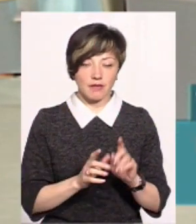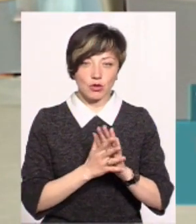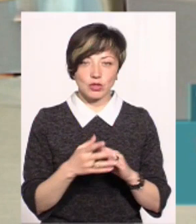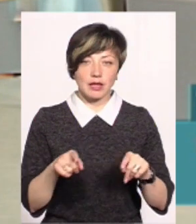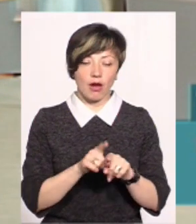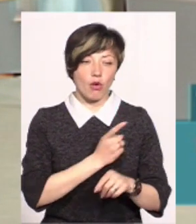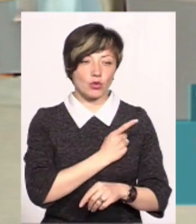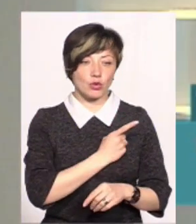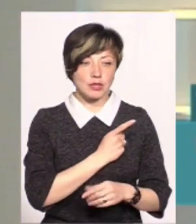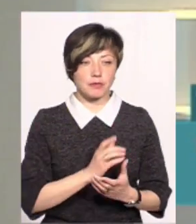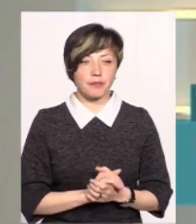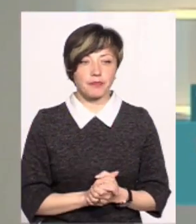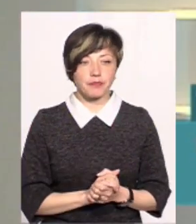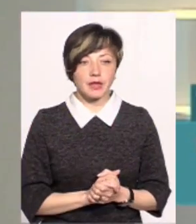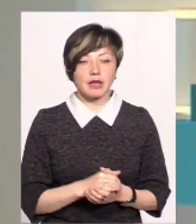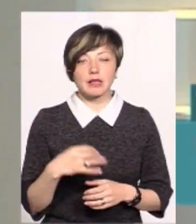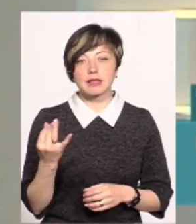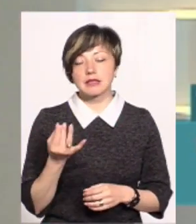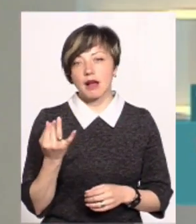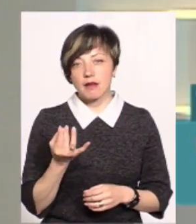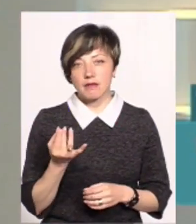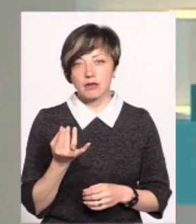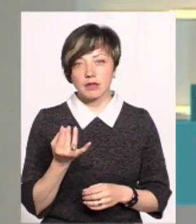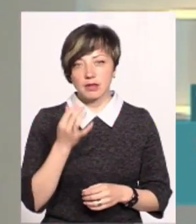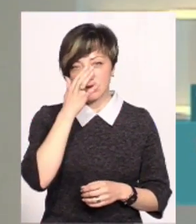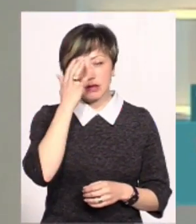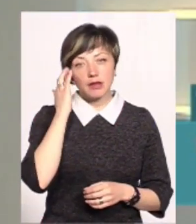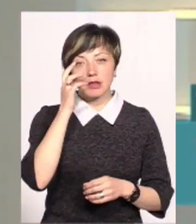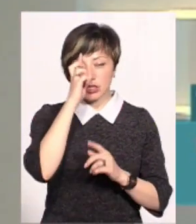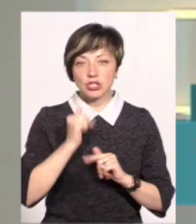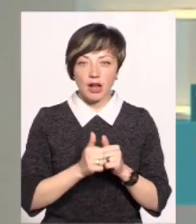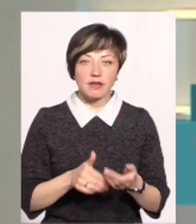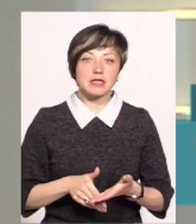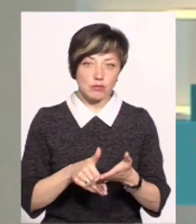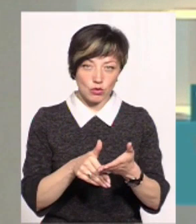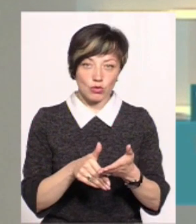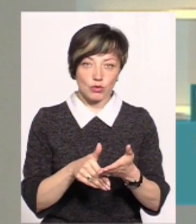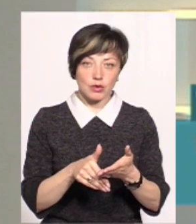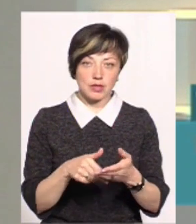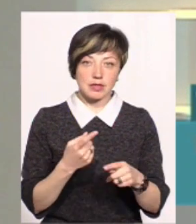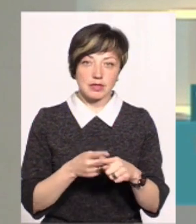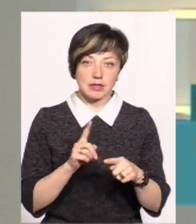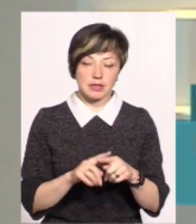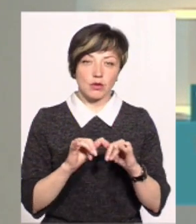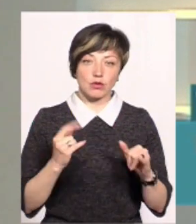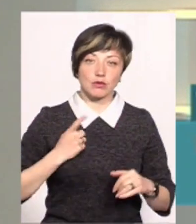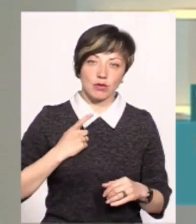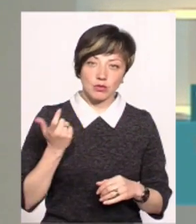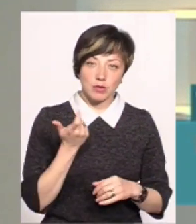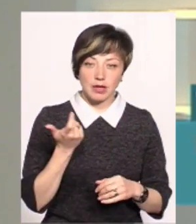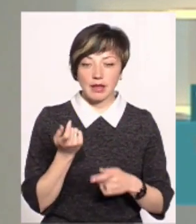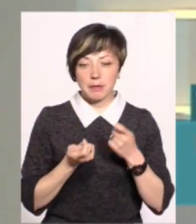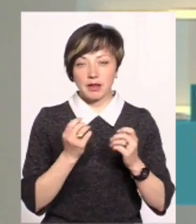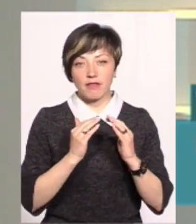вирощують саме одноосібники. А от цікаво, держава якимось чином стимулює одноосібників, можливо,